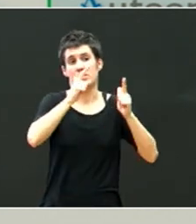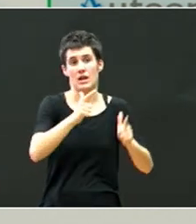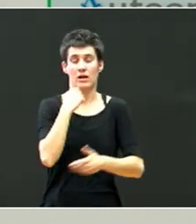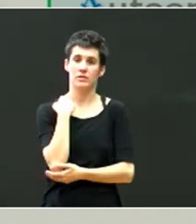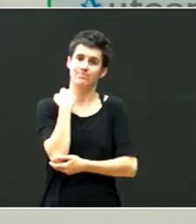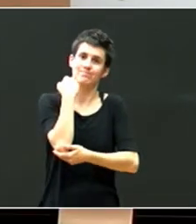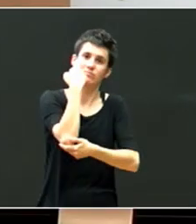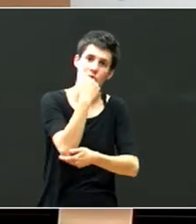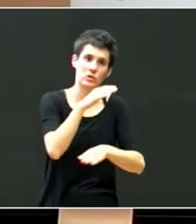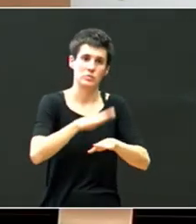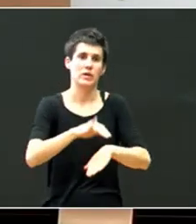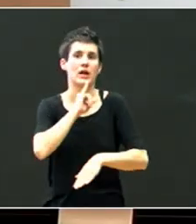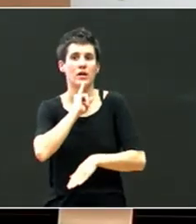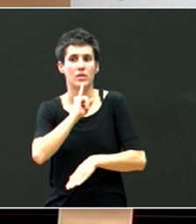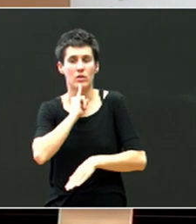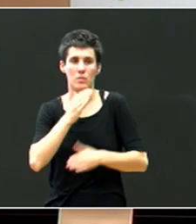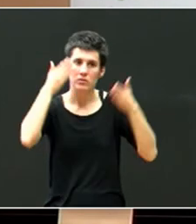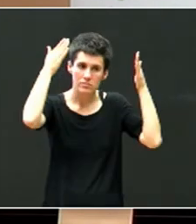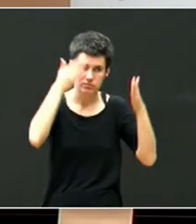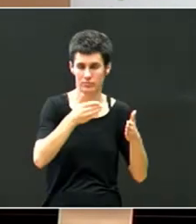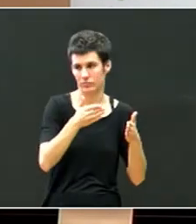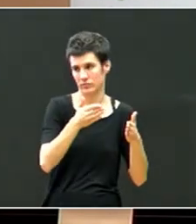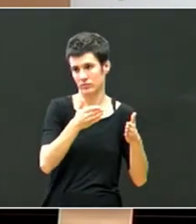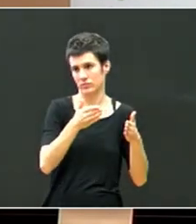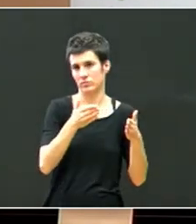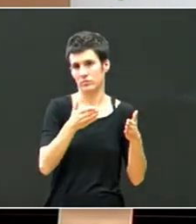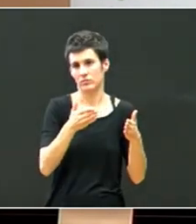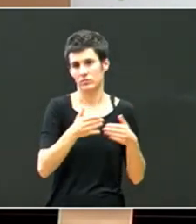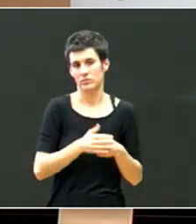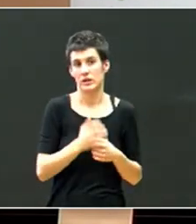behar bada, hauek zuzendu beharkoieak, behar den neurrian.